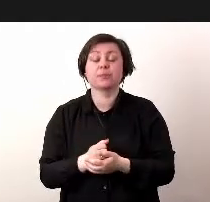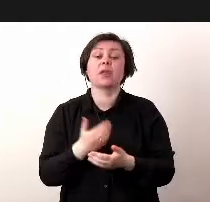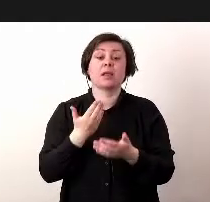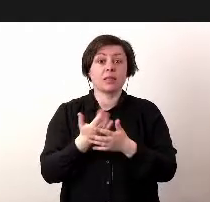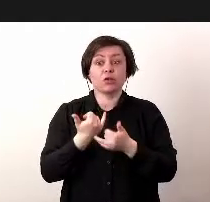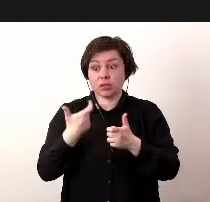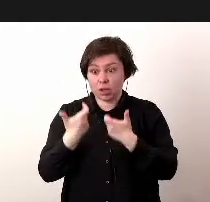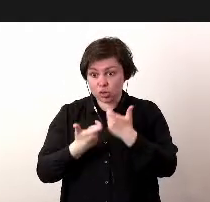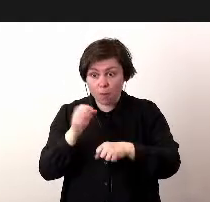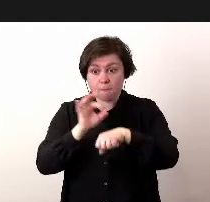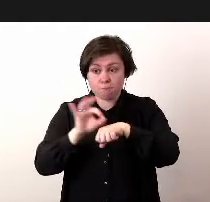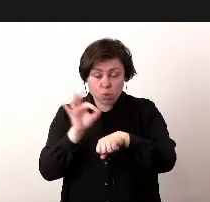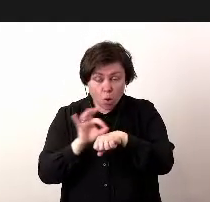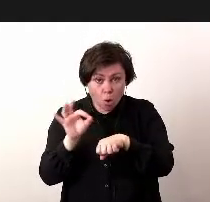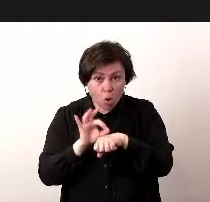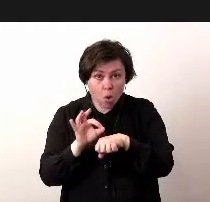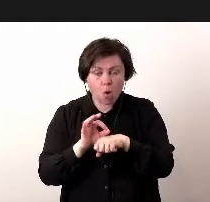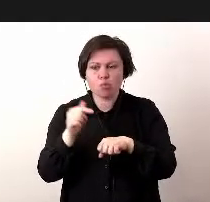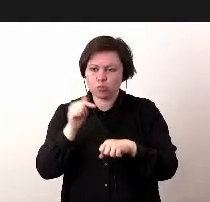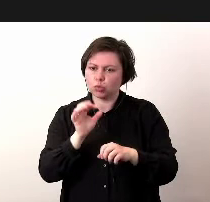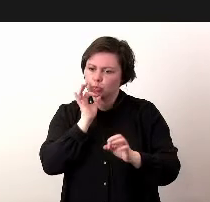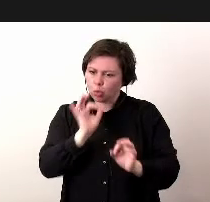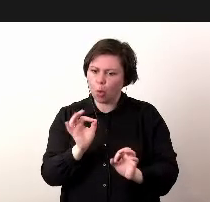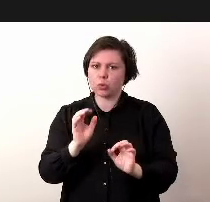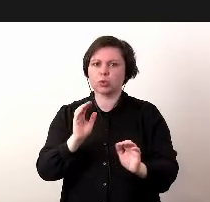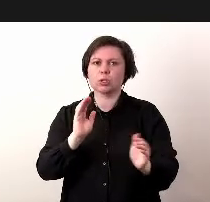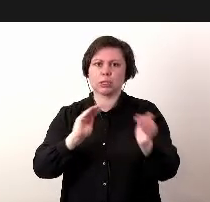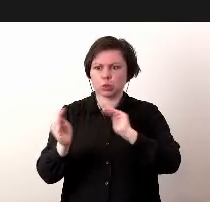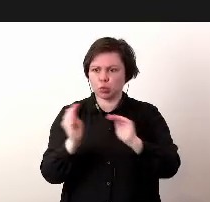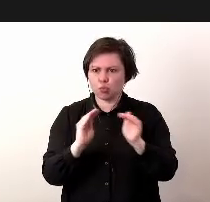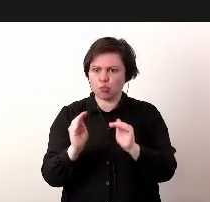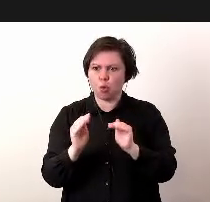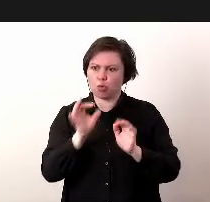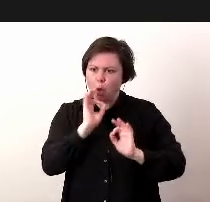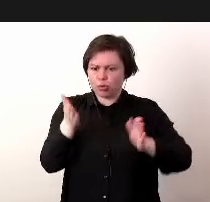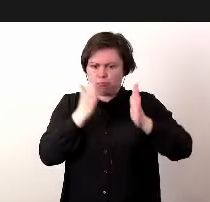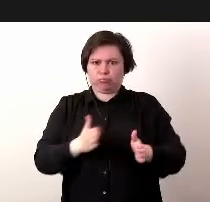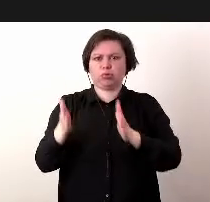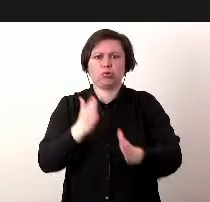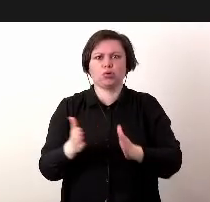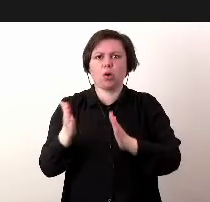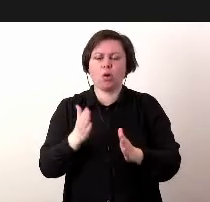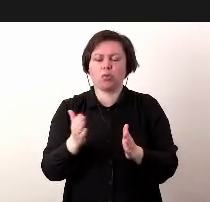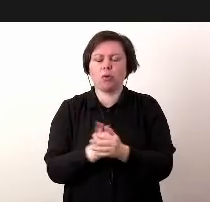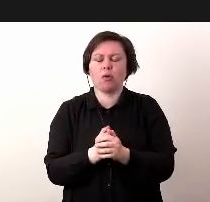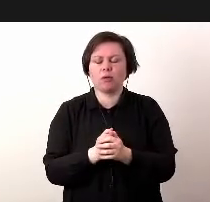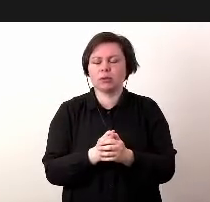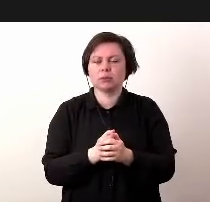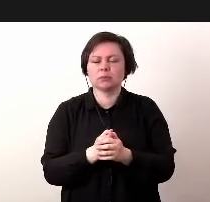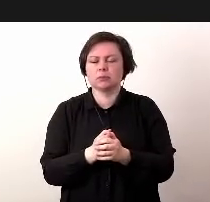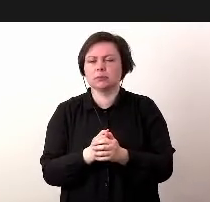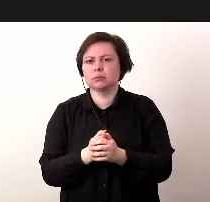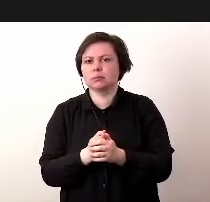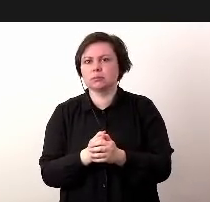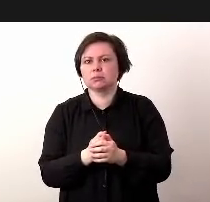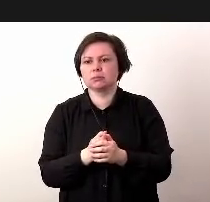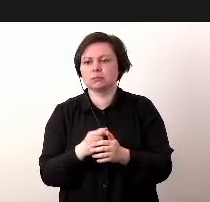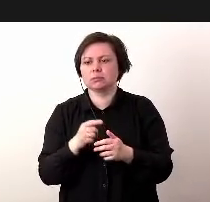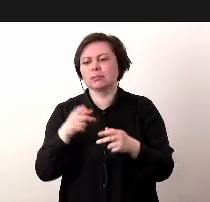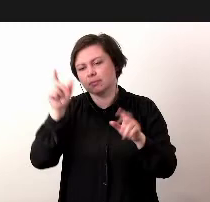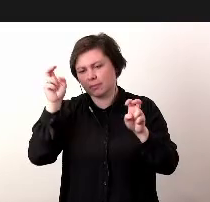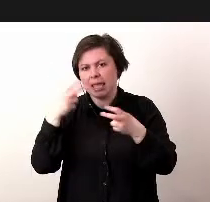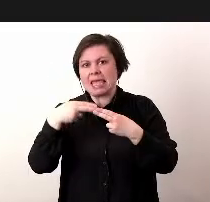projektu, też musimy być w odpowiedni sposób po prostu przygotowani narzędziowo.